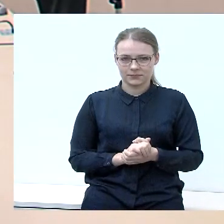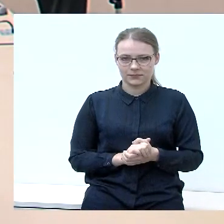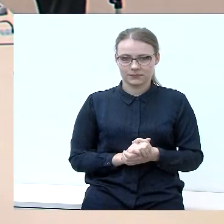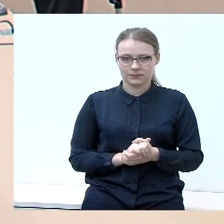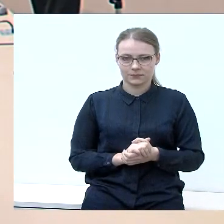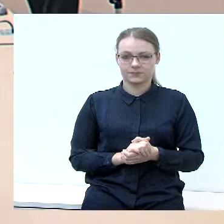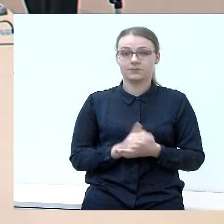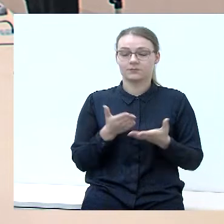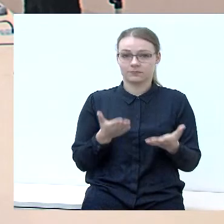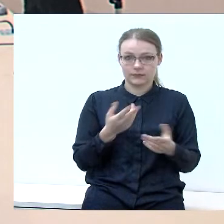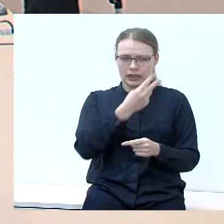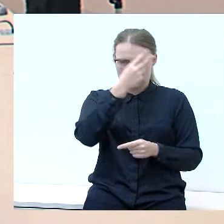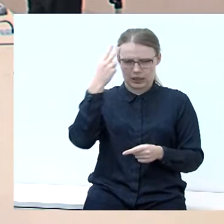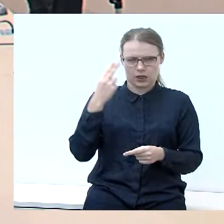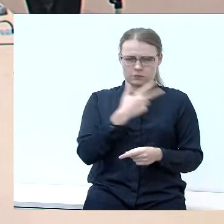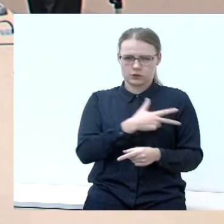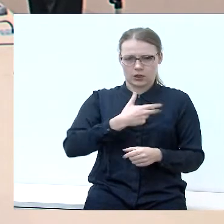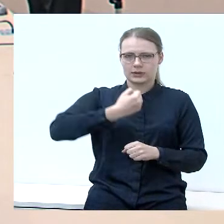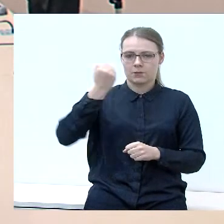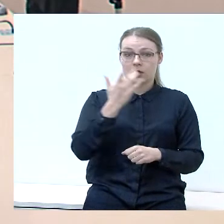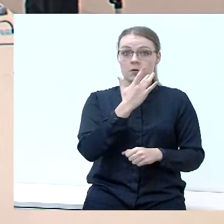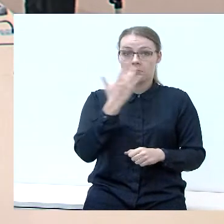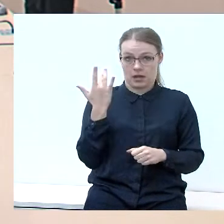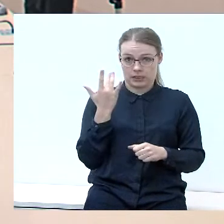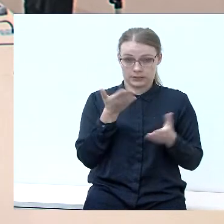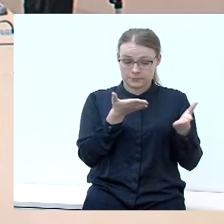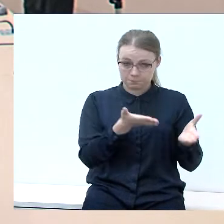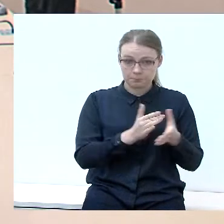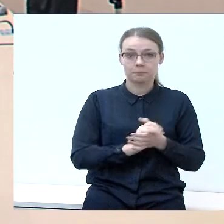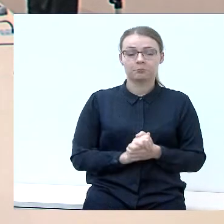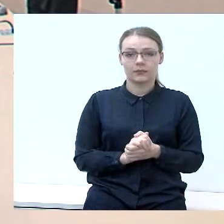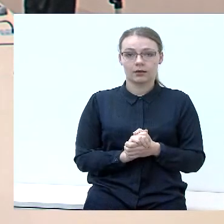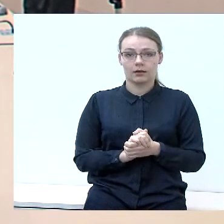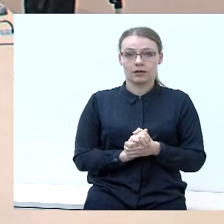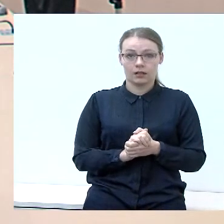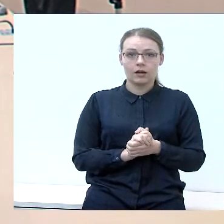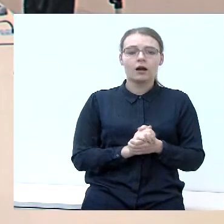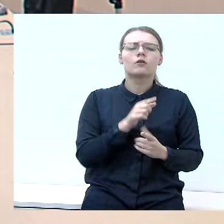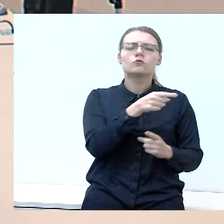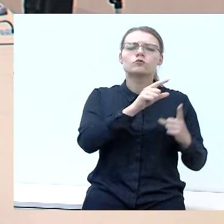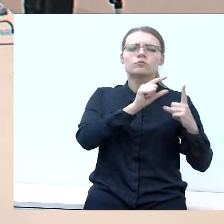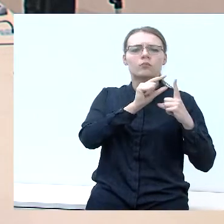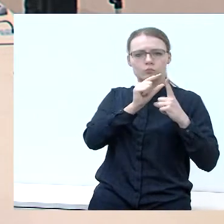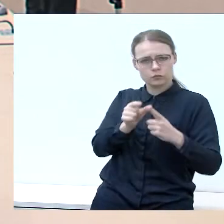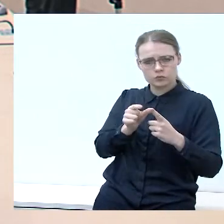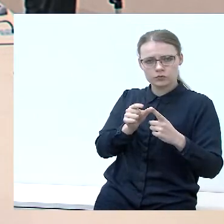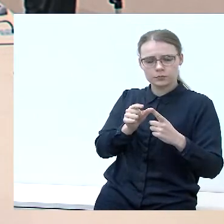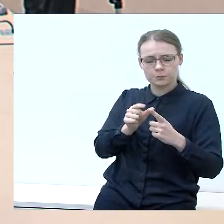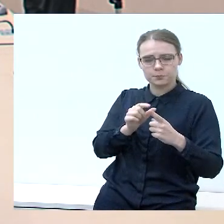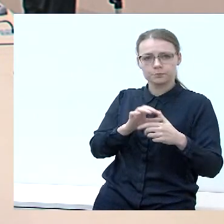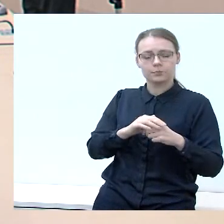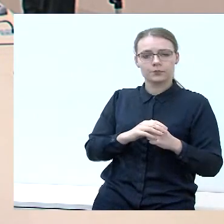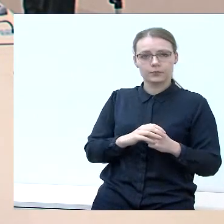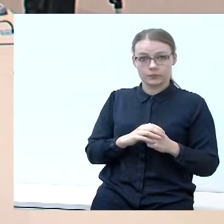Tada Lietuvos socialdemokratų partijai, jūs žadate, kad su